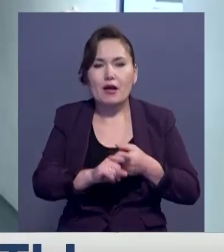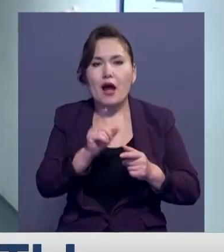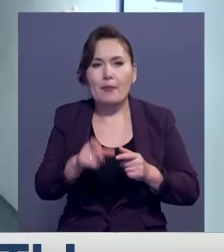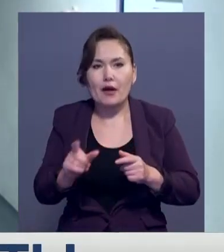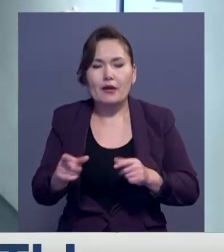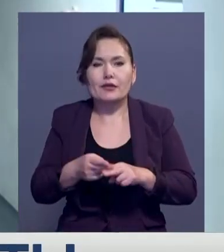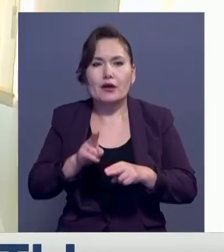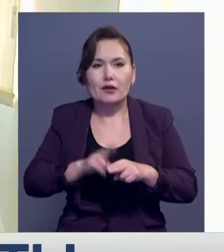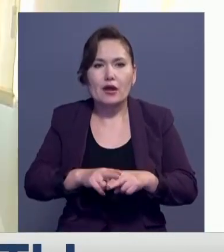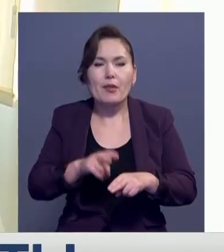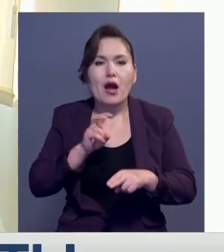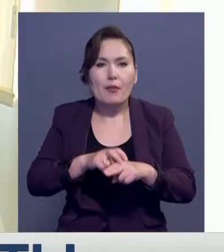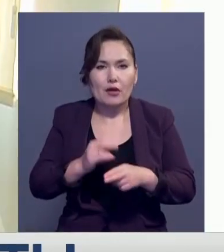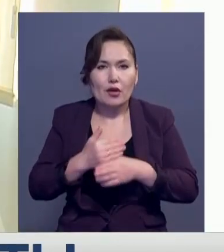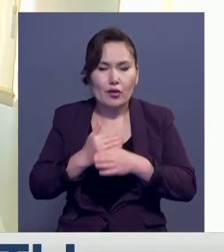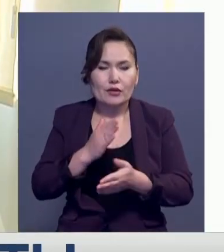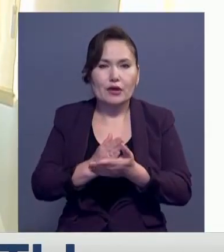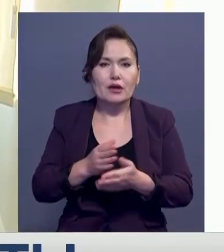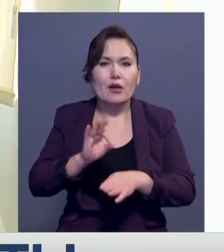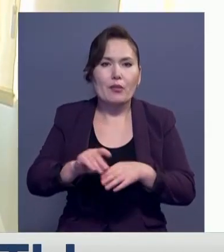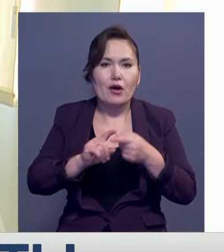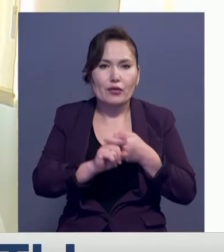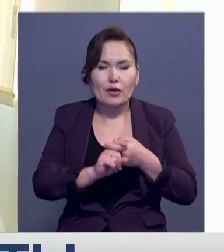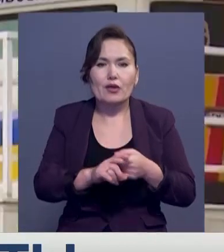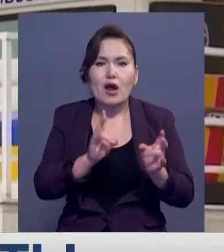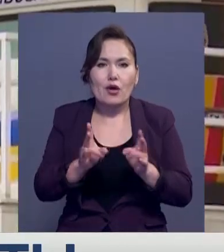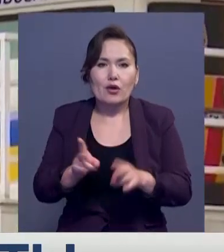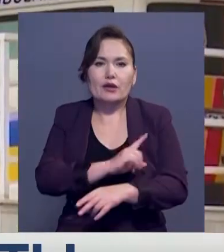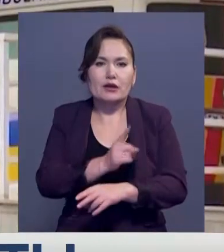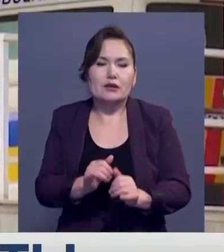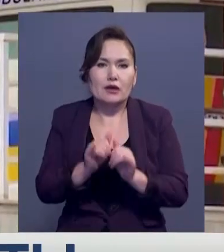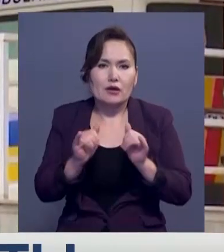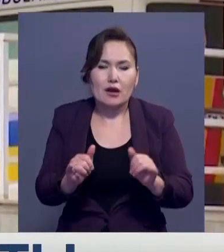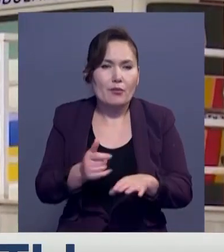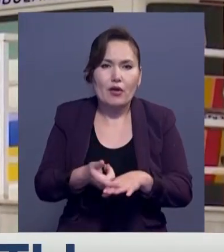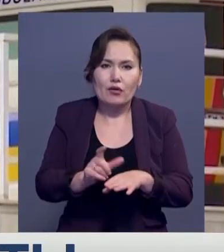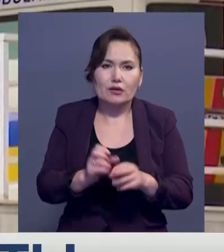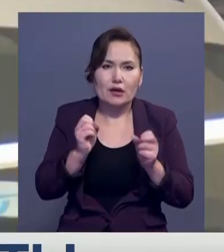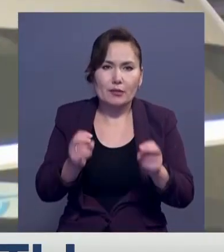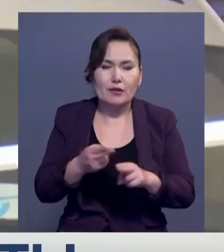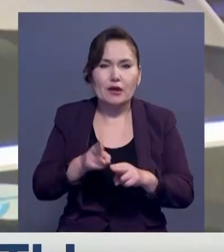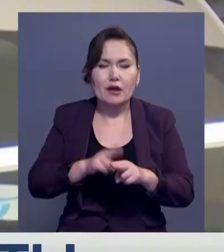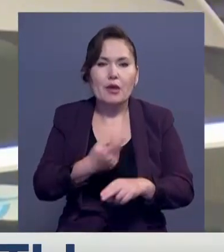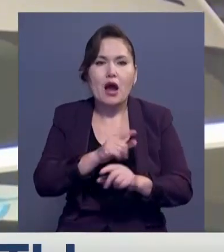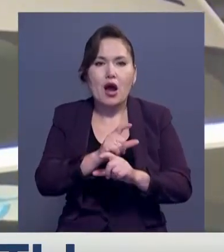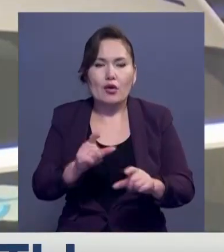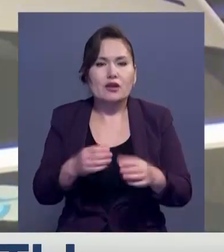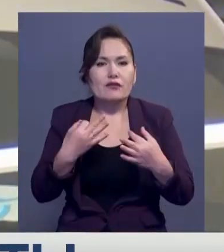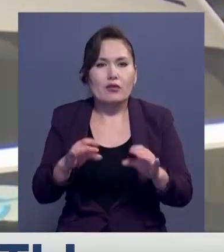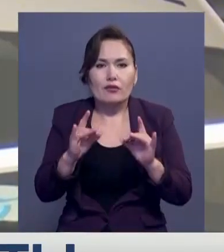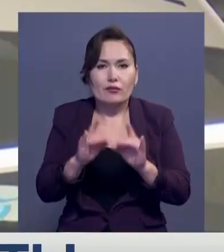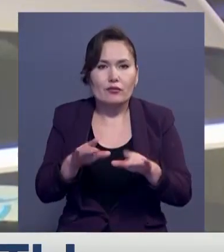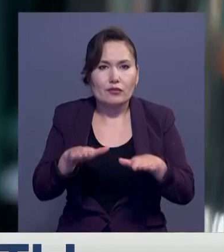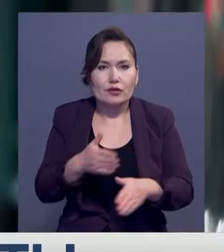науқас мамандардың бақылауынды болса, инфекцияға шалдығы деректерінің күрт артыуымен жағдай өзгерді. Қазір ауырқыналарда бос орын жоқ.